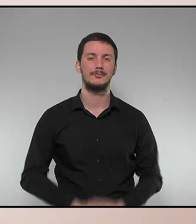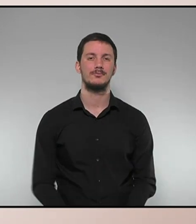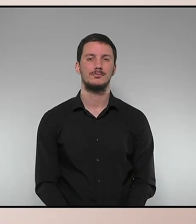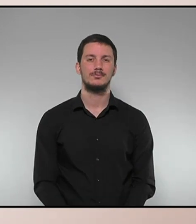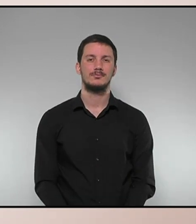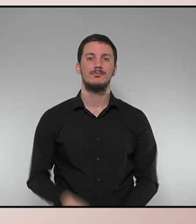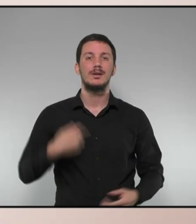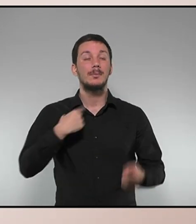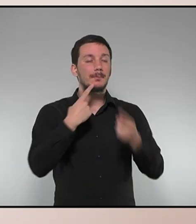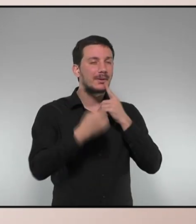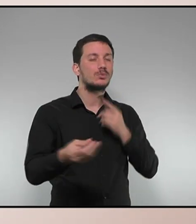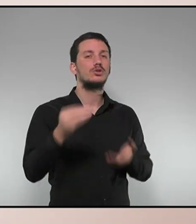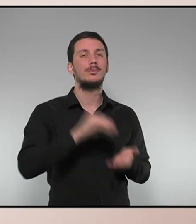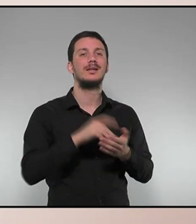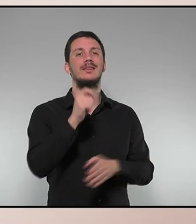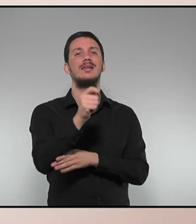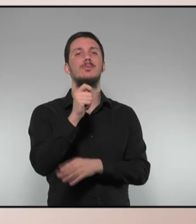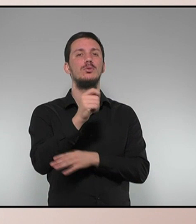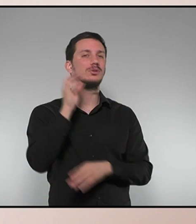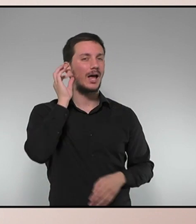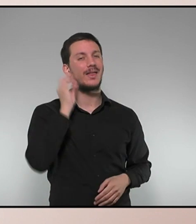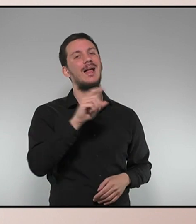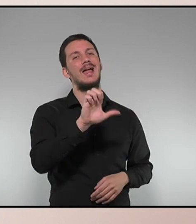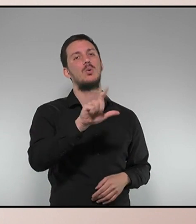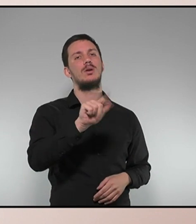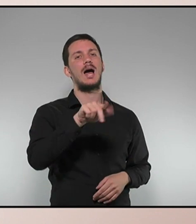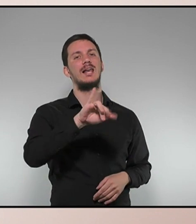Per repreguntar, té la paraula la diputada Eulàlia Reguani-Cura.